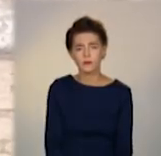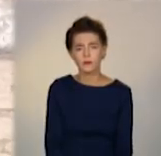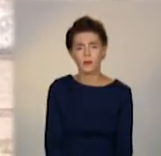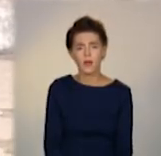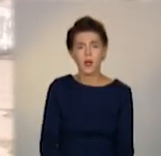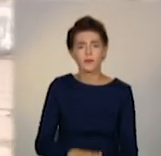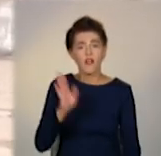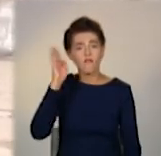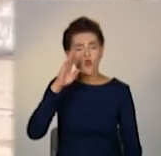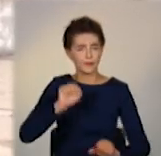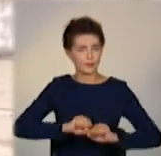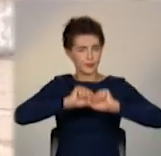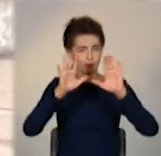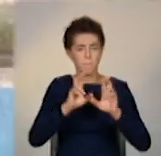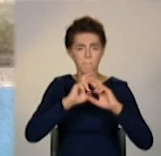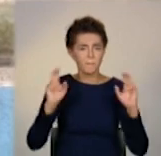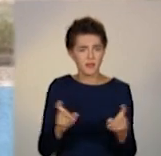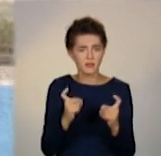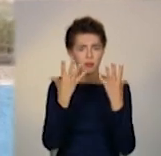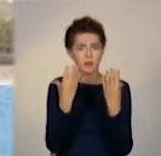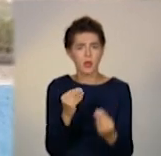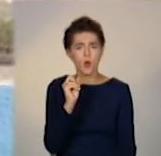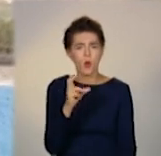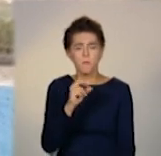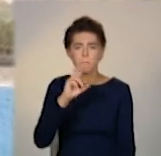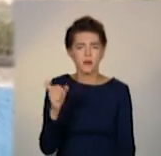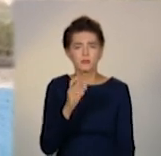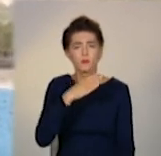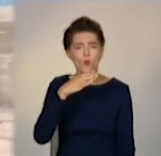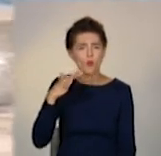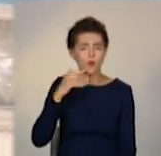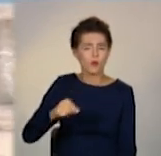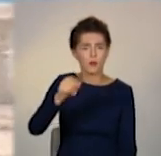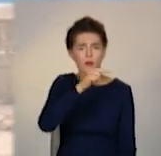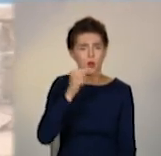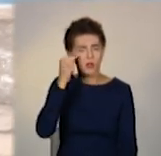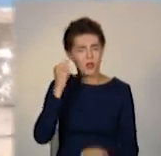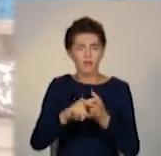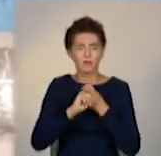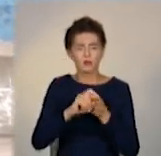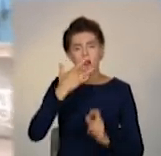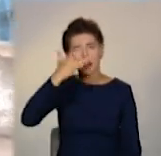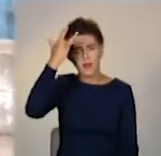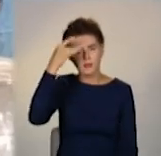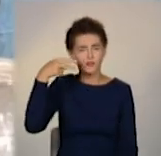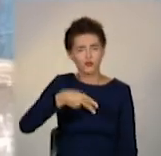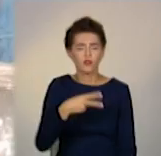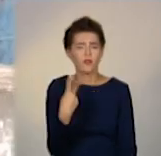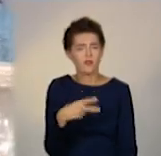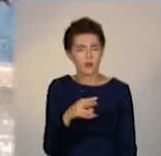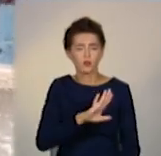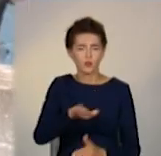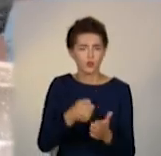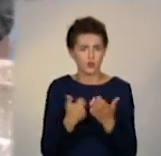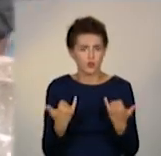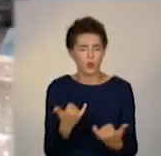Фонтани без води і в день без обіду. Такими видалися канікули коронавірусного літа 2020-го, бо місто ще на карантині,